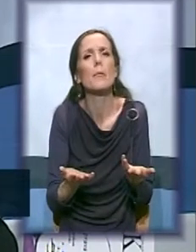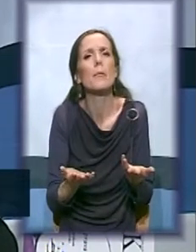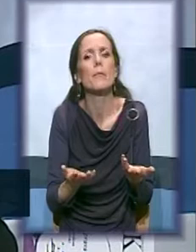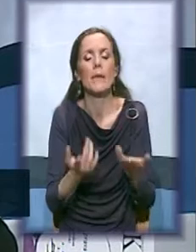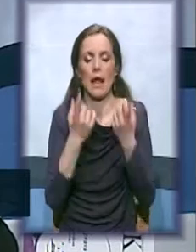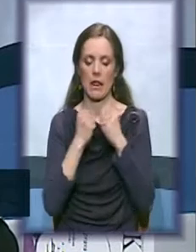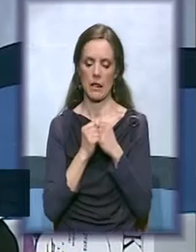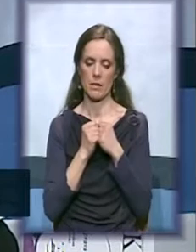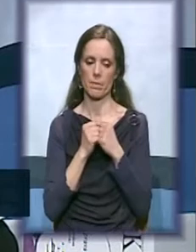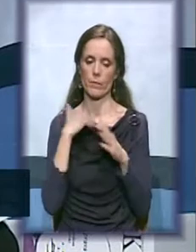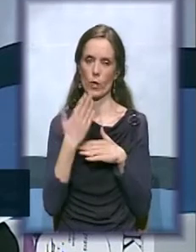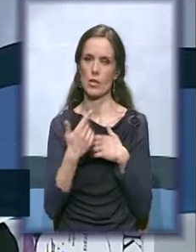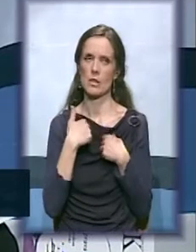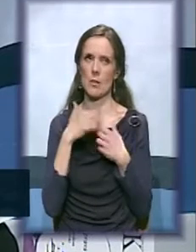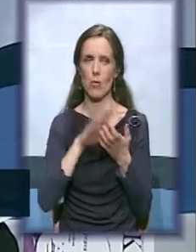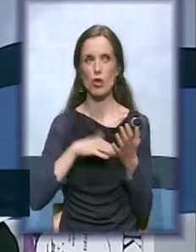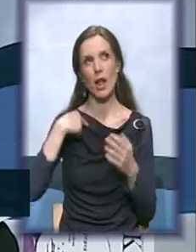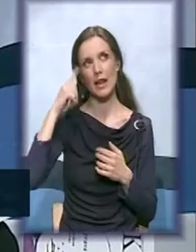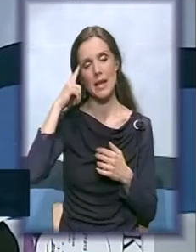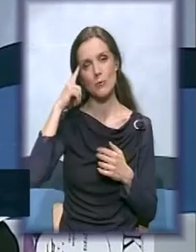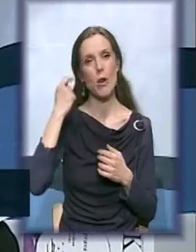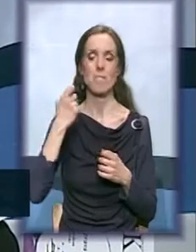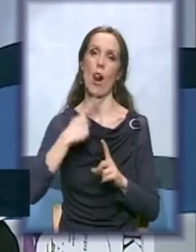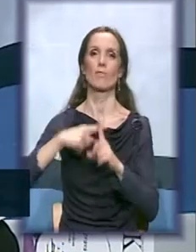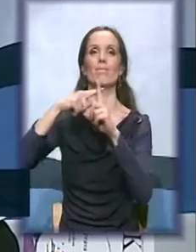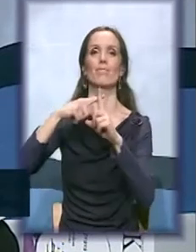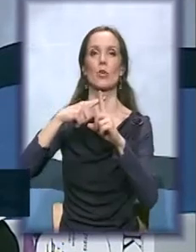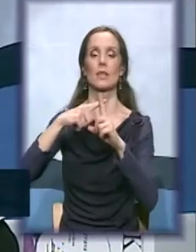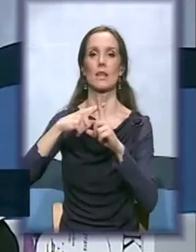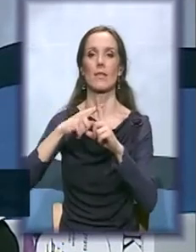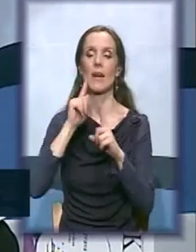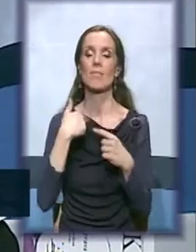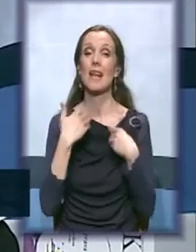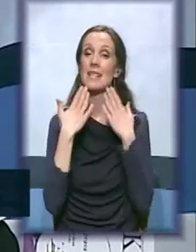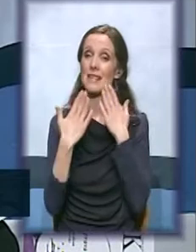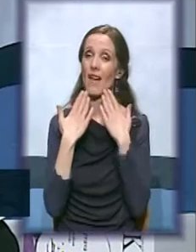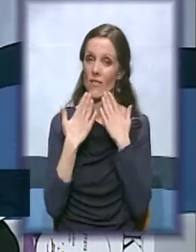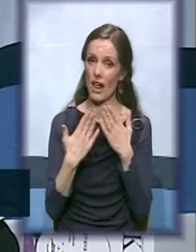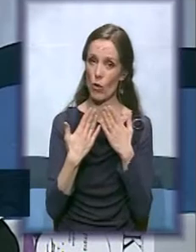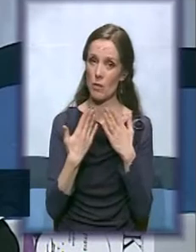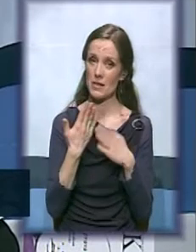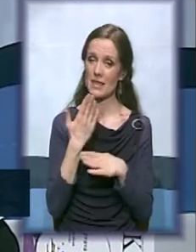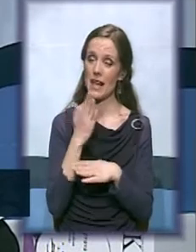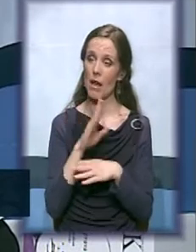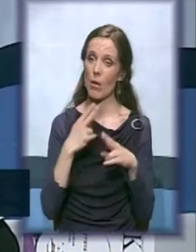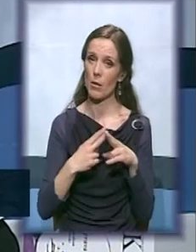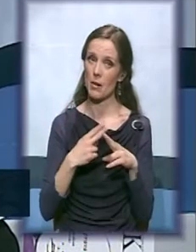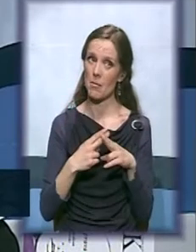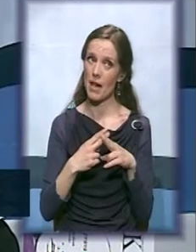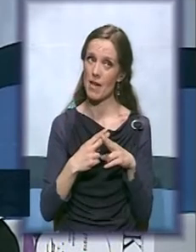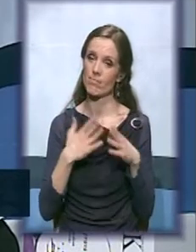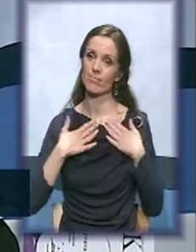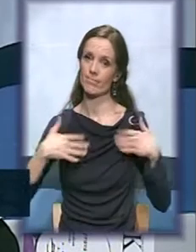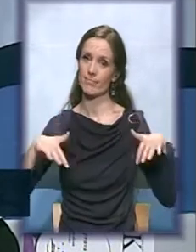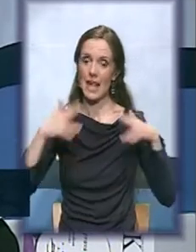Ali onda sam počela da razmišljam mnogo pozitivnije. I zahvaljujem se u ime Slepi,